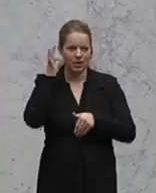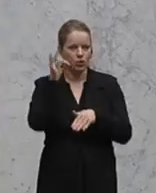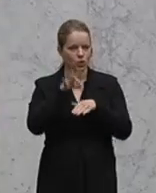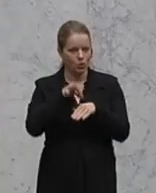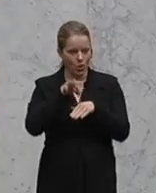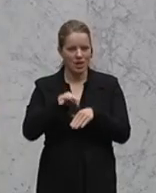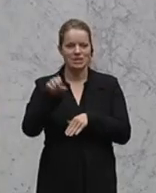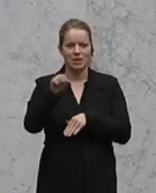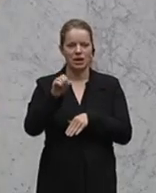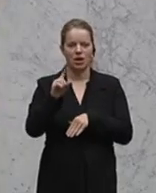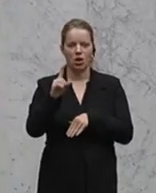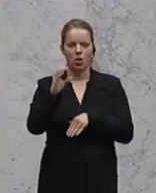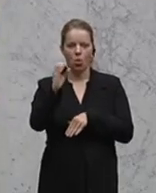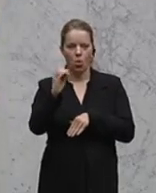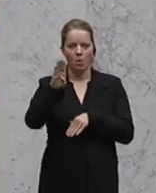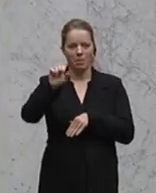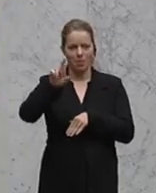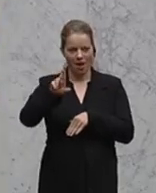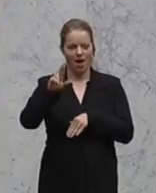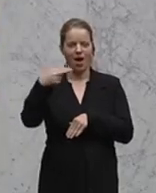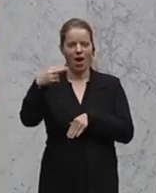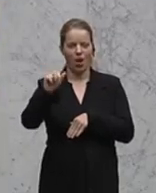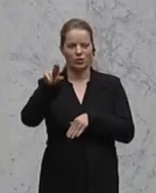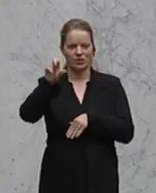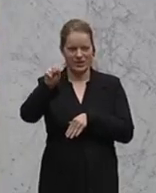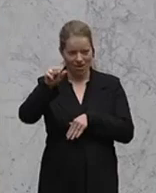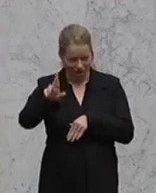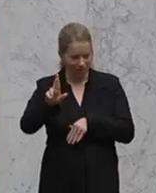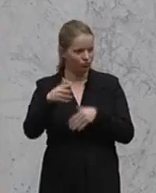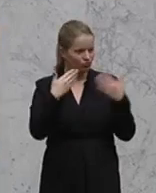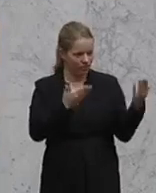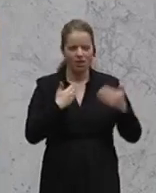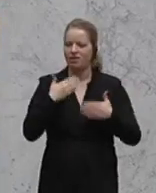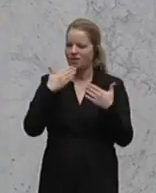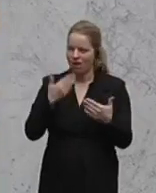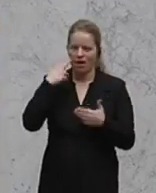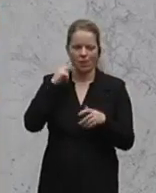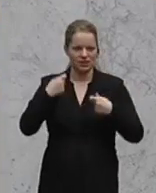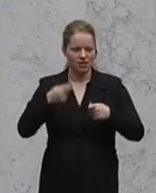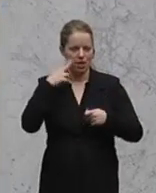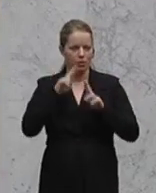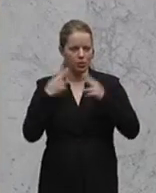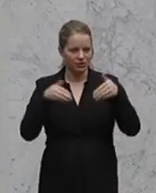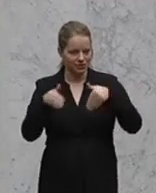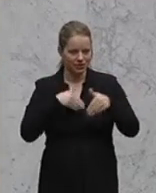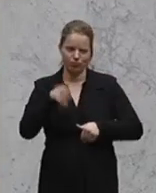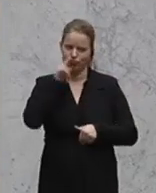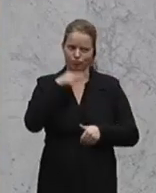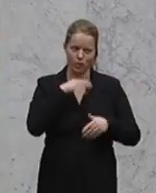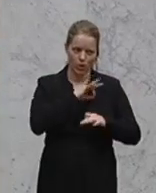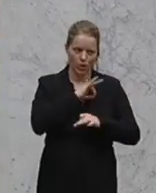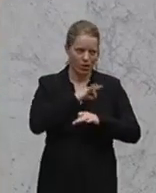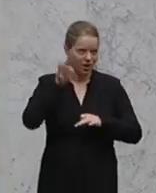Als nächste Rednerin an Bord ist die Gesundheitsministerin Sabine Oberhauser von der SPÖ. Werte Kolleginnen und Kollegen, liebe